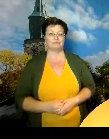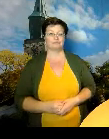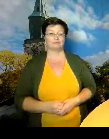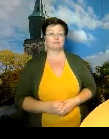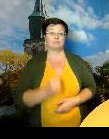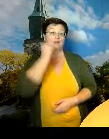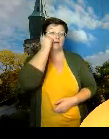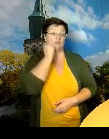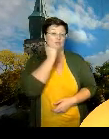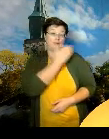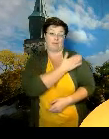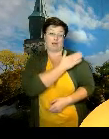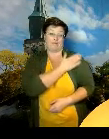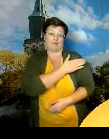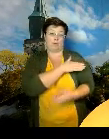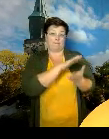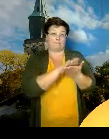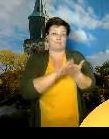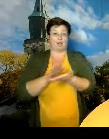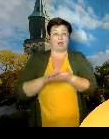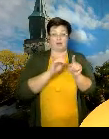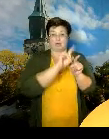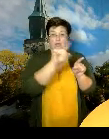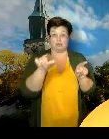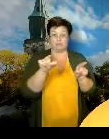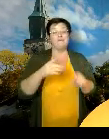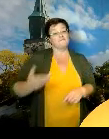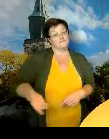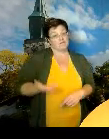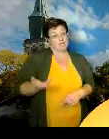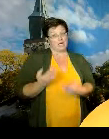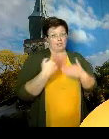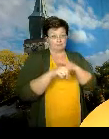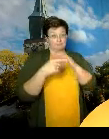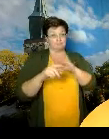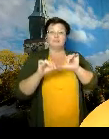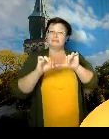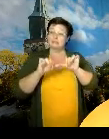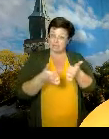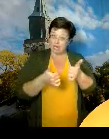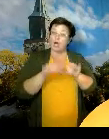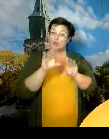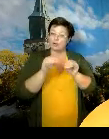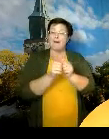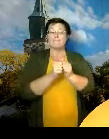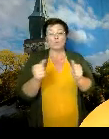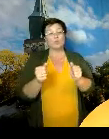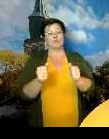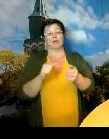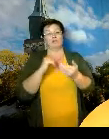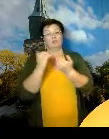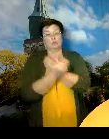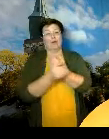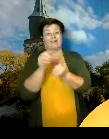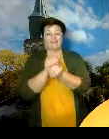Asumispalveluissa vierailut on sallittuja, mutta edelleenkin suojautumisesta tulee huolehtia.